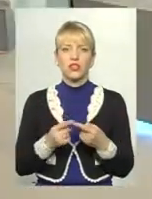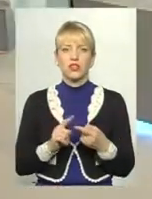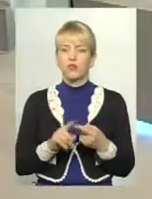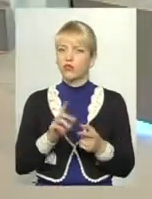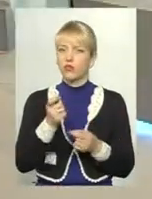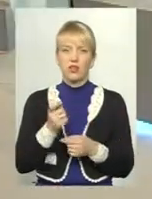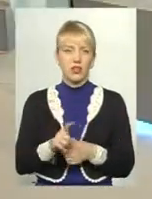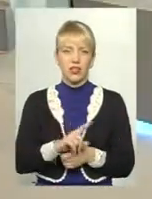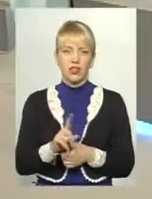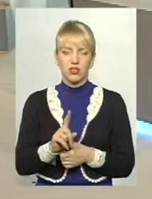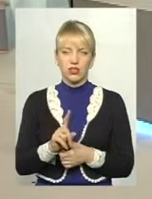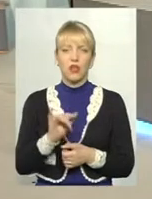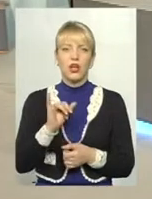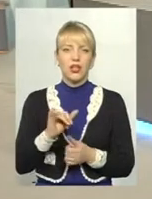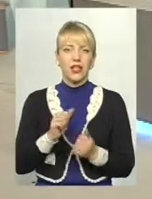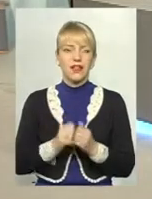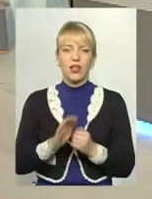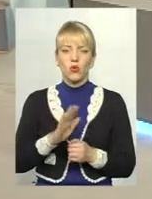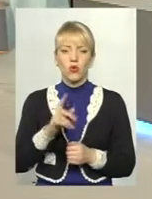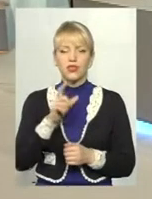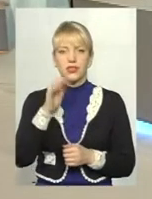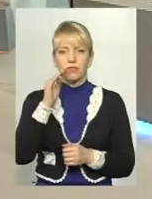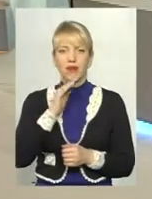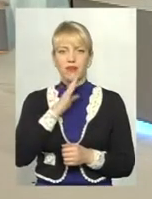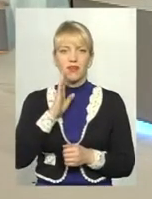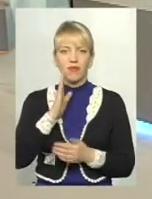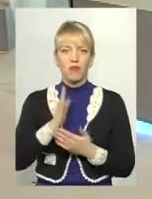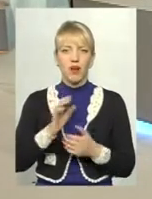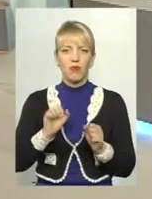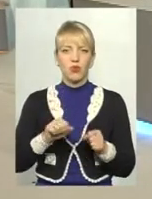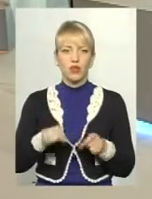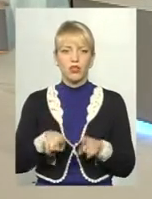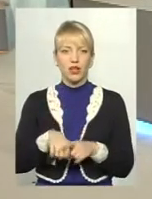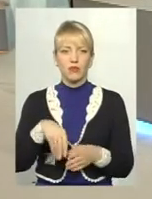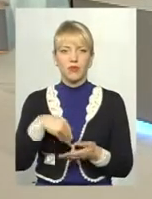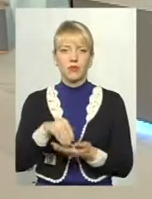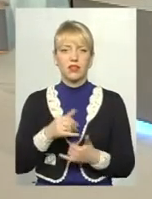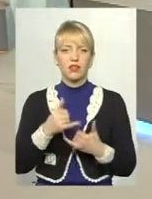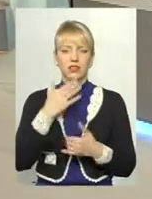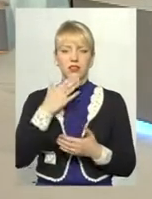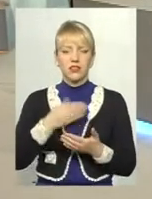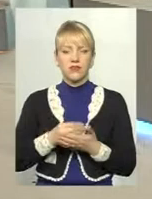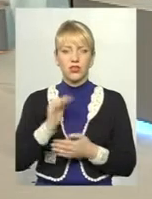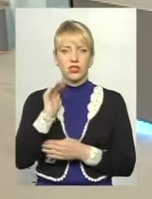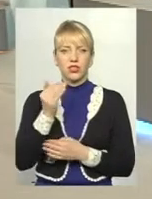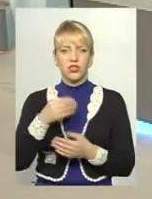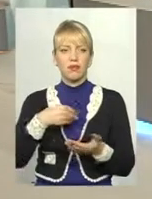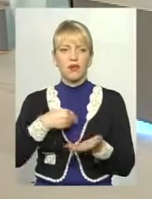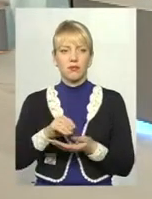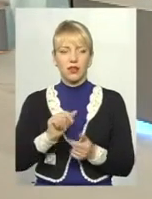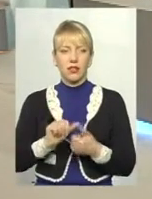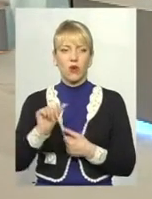дешево і тому не кожен з батьків має можливість так придбати це для своєї дитини окремо. А ми